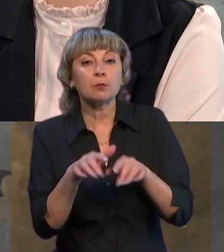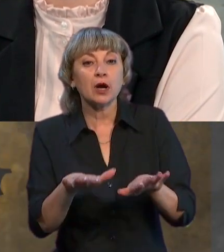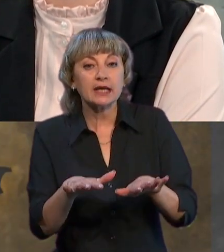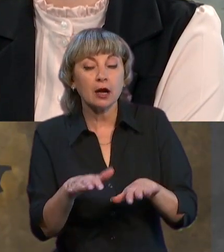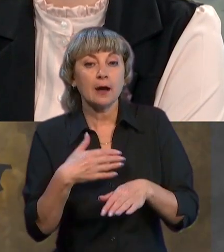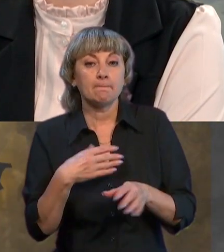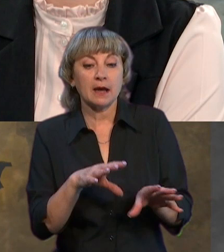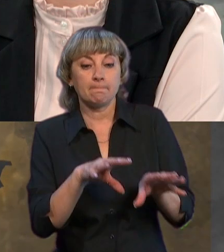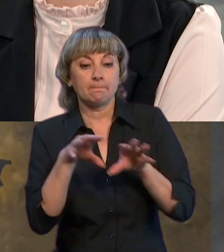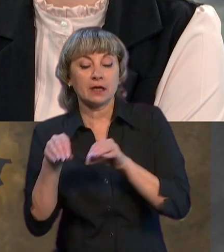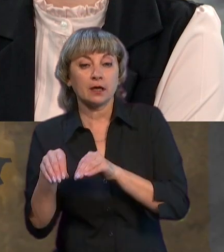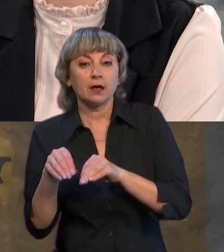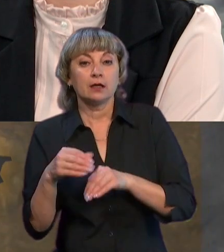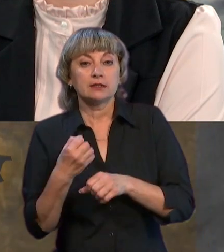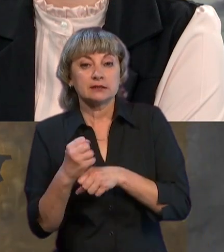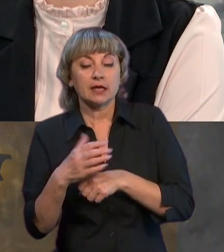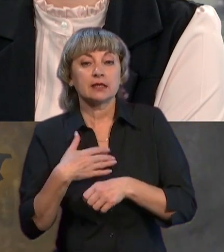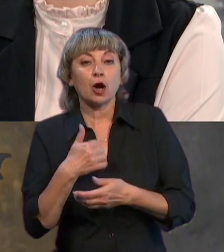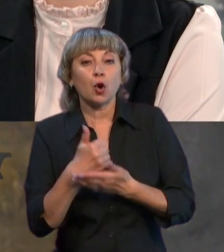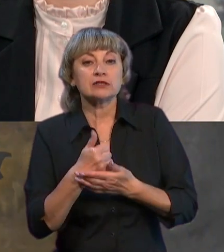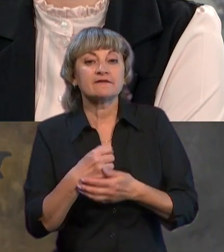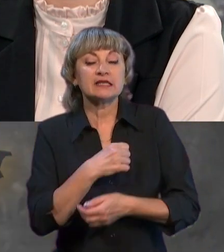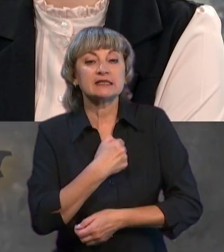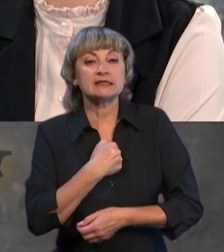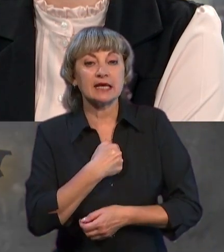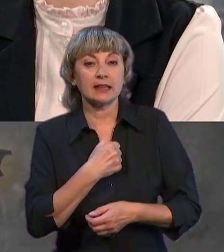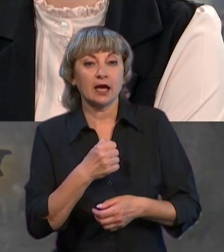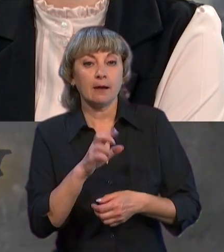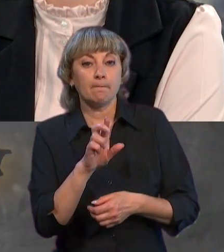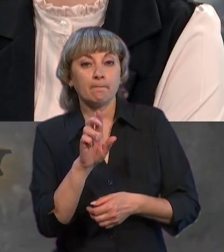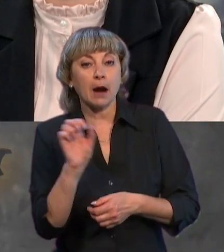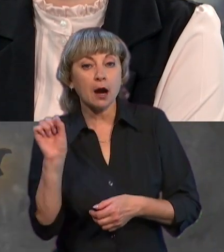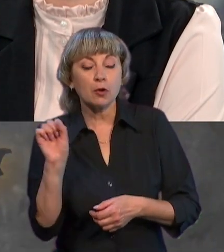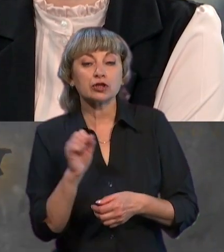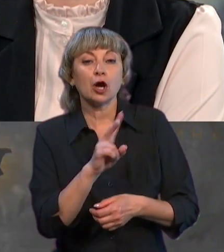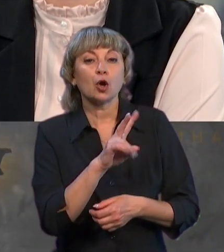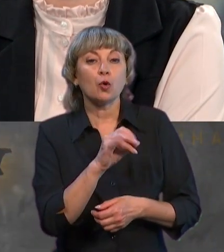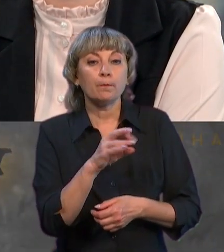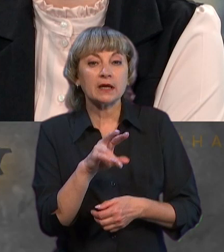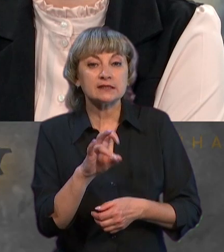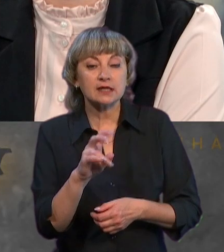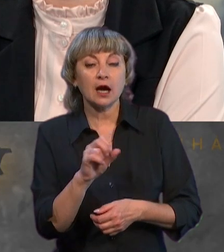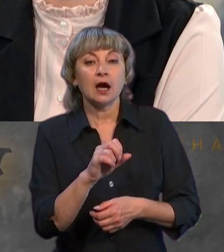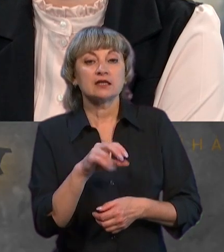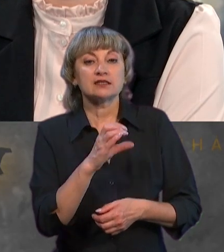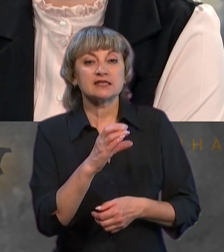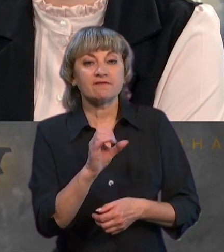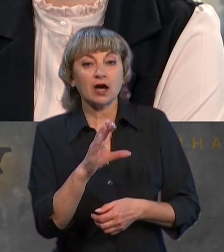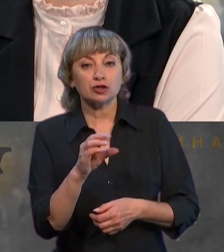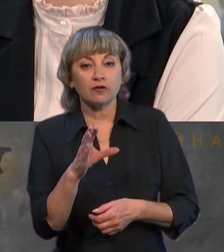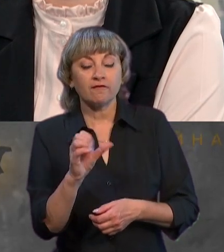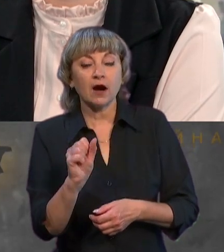перекинули, змусить нас перекинути останні сили з Бахмута до Куп'янська, Сватого Кримінна, відтоді Лиману, і